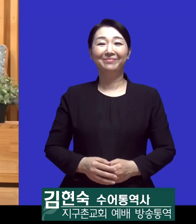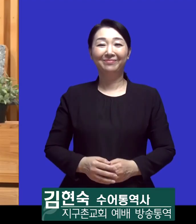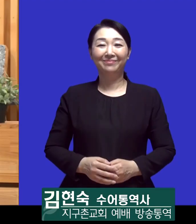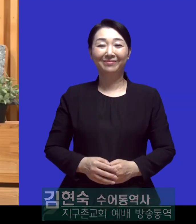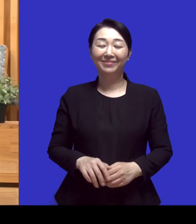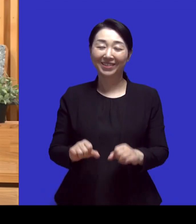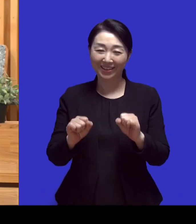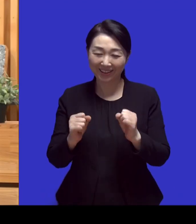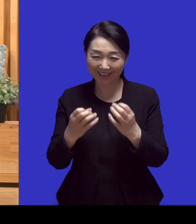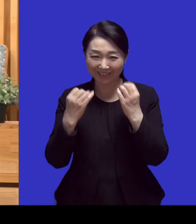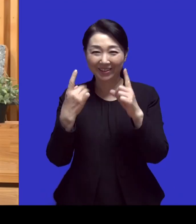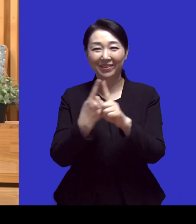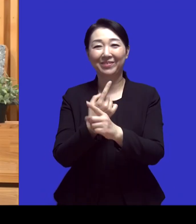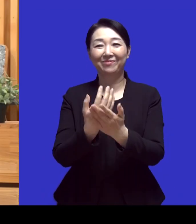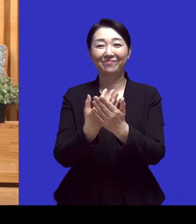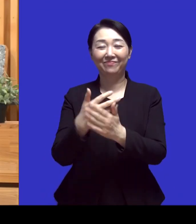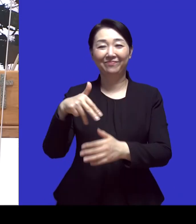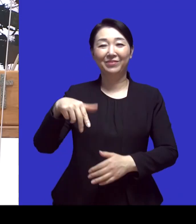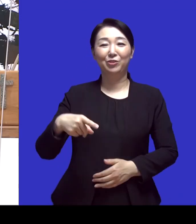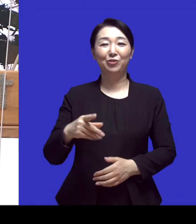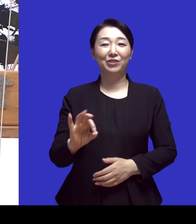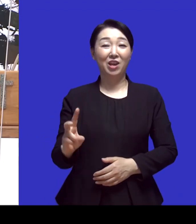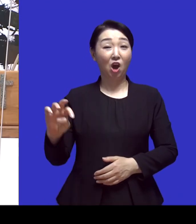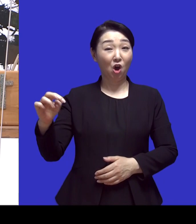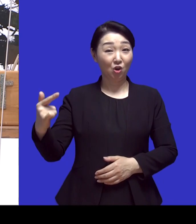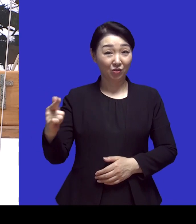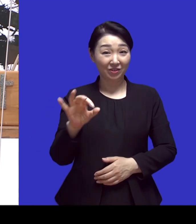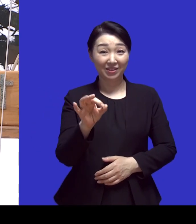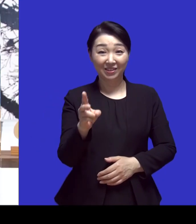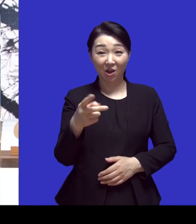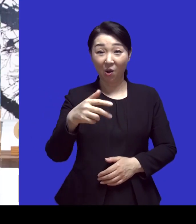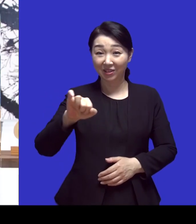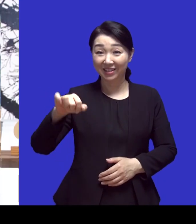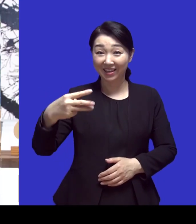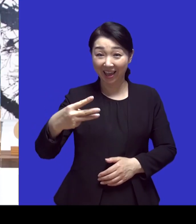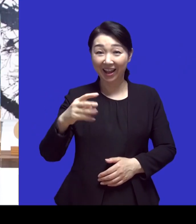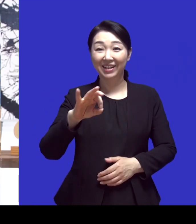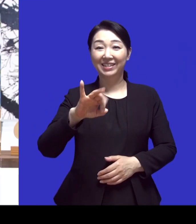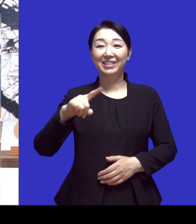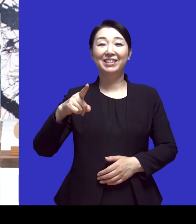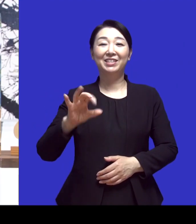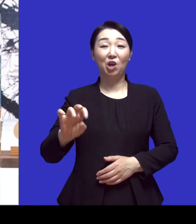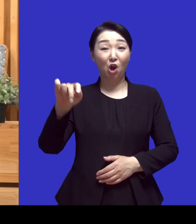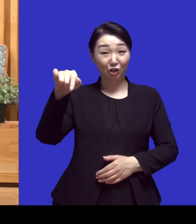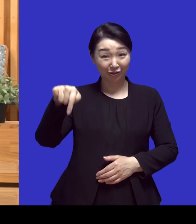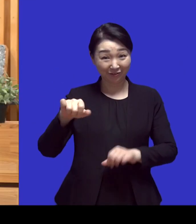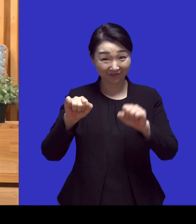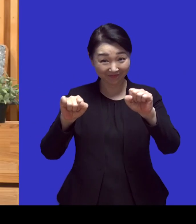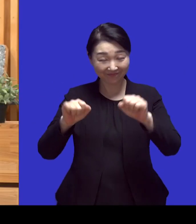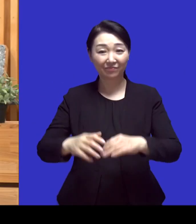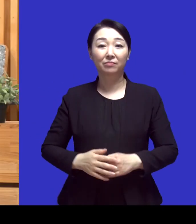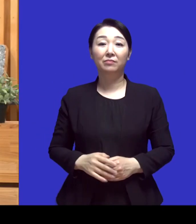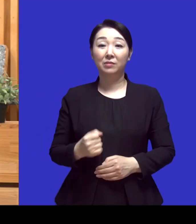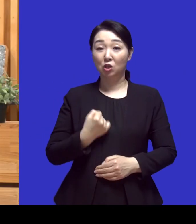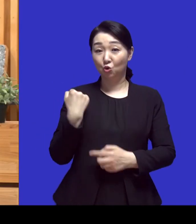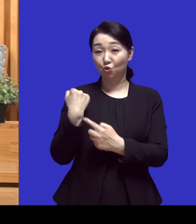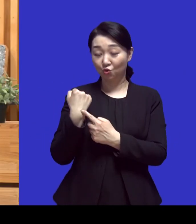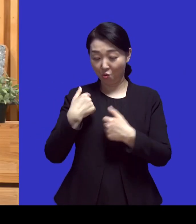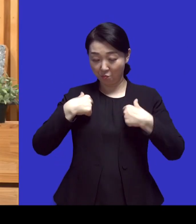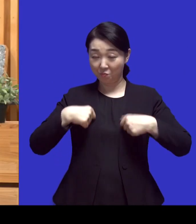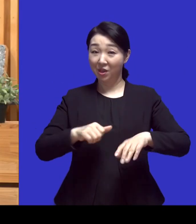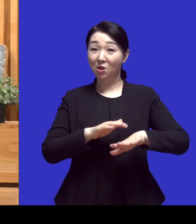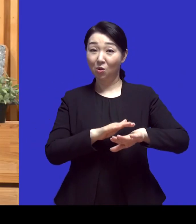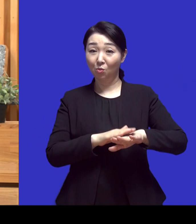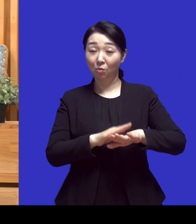안녕하세요 새롭게 하소서 주영훈입니다 안녕하세요 연예일입니다 안녕하세요 이정수입니다 순종 내려놓음